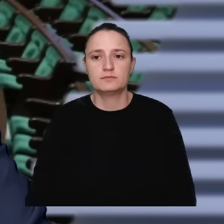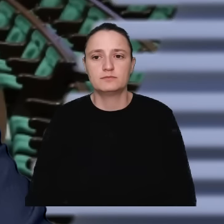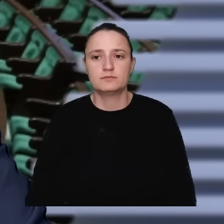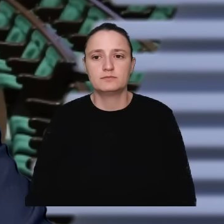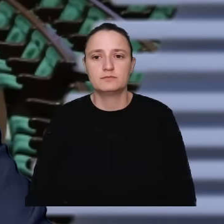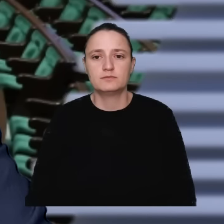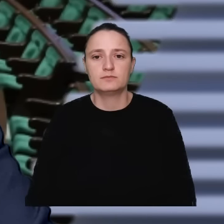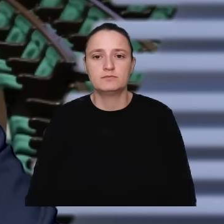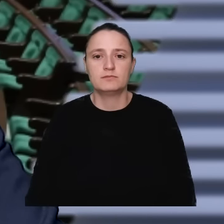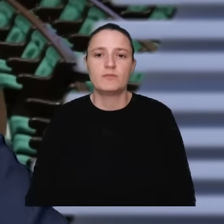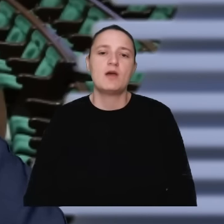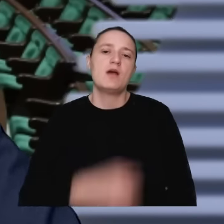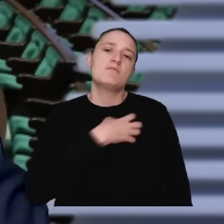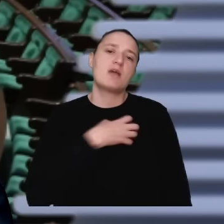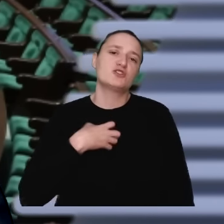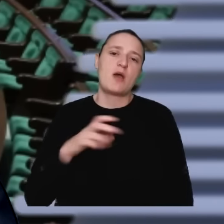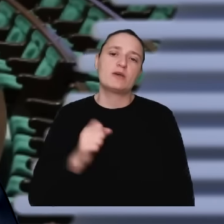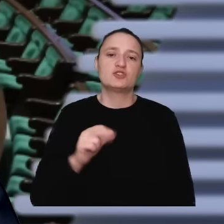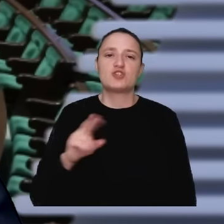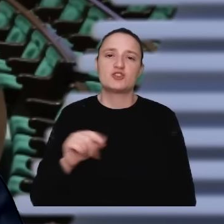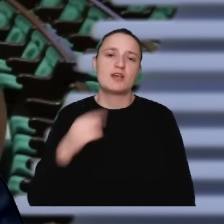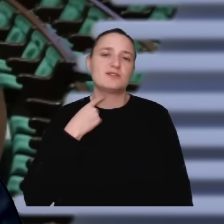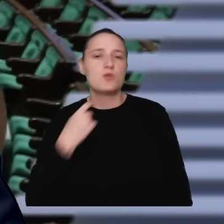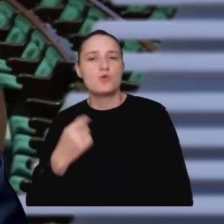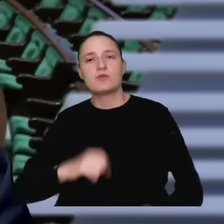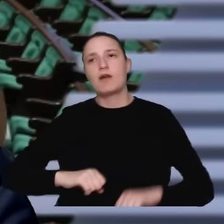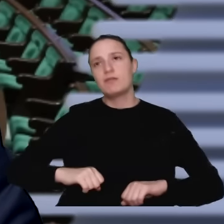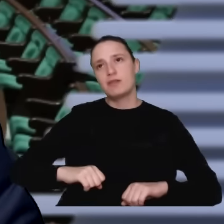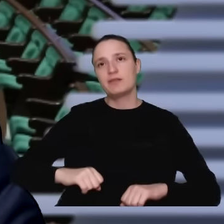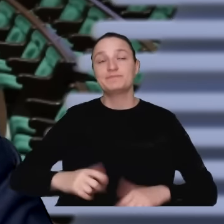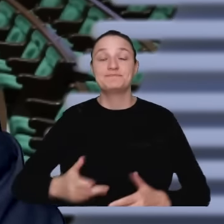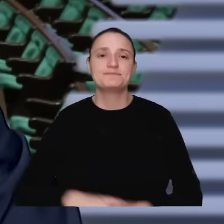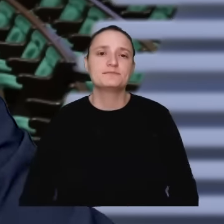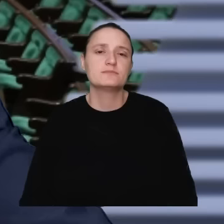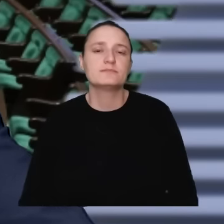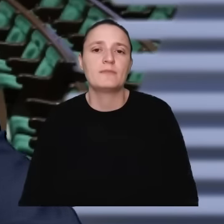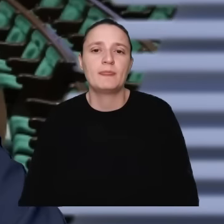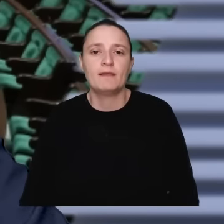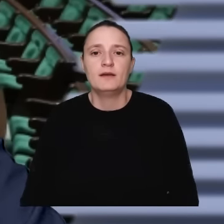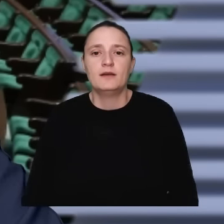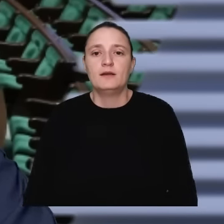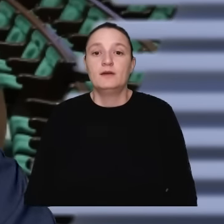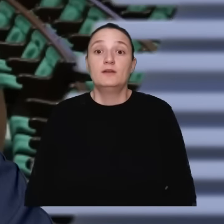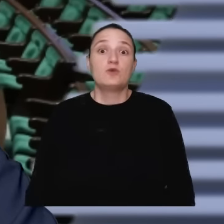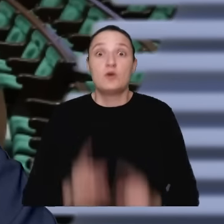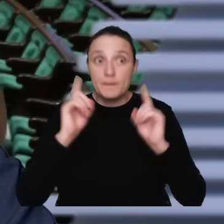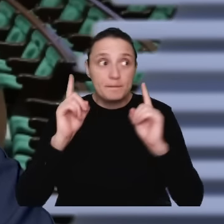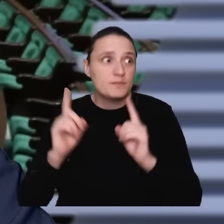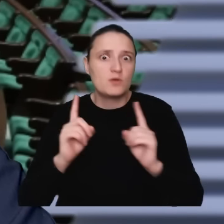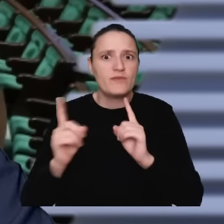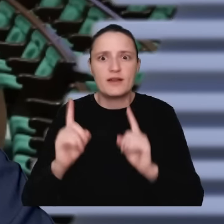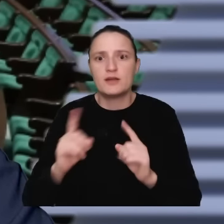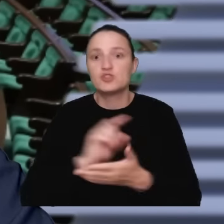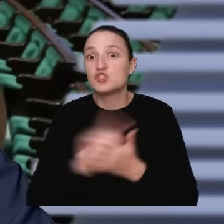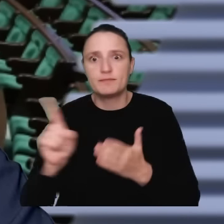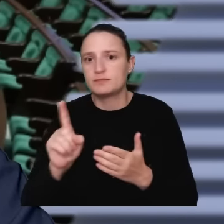Znudzony marszałek Czerzasty. Szanowni państwo, przeszliśmy przez pilne, tak zwane pilne, czyli w sposób szybki